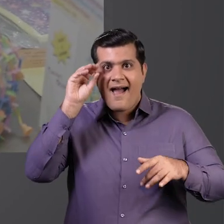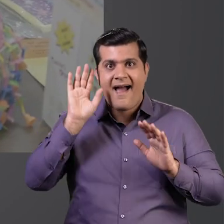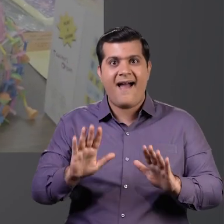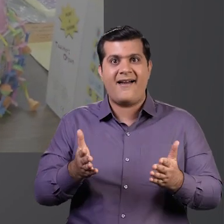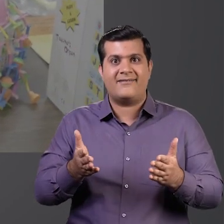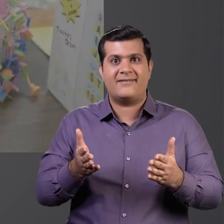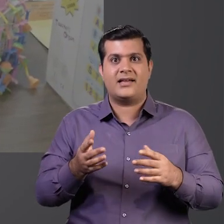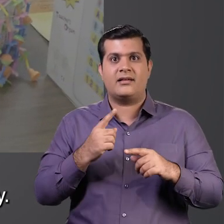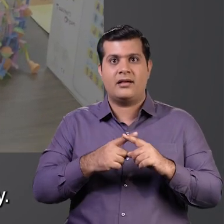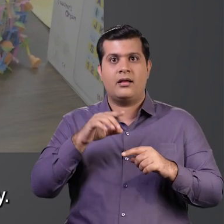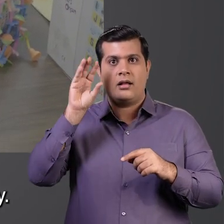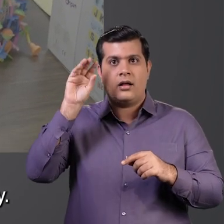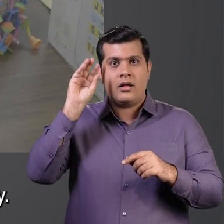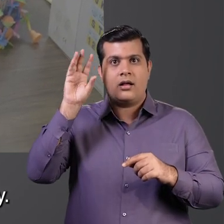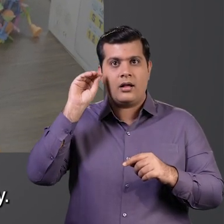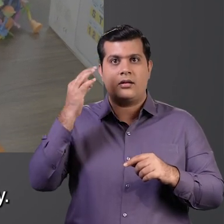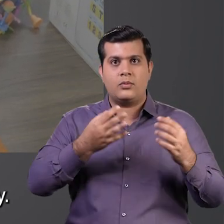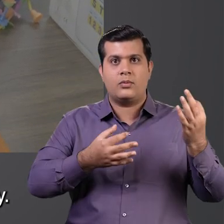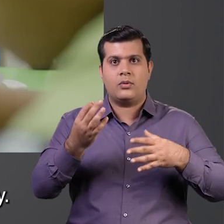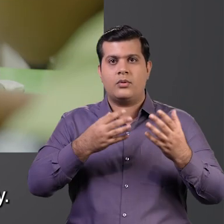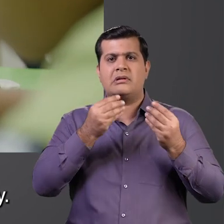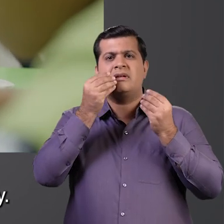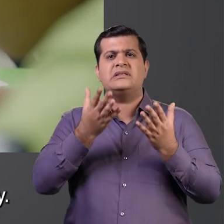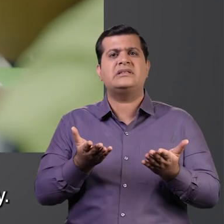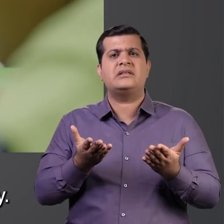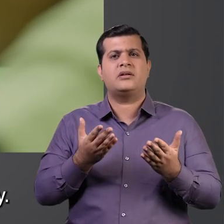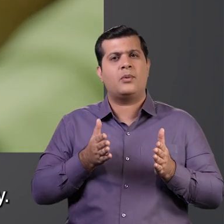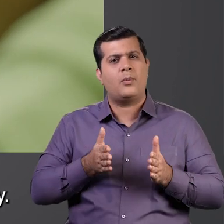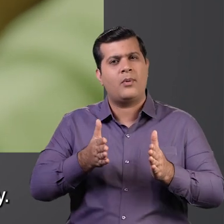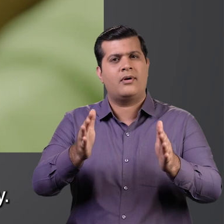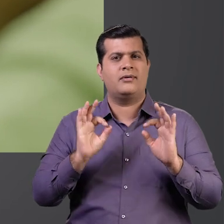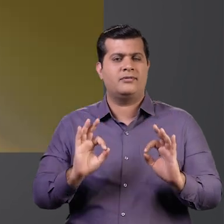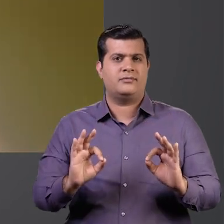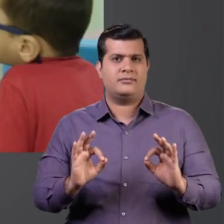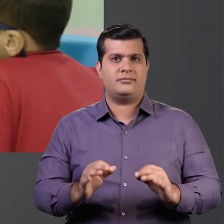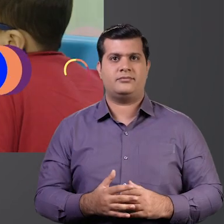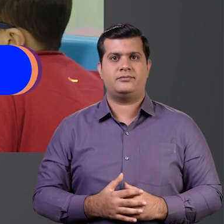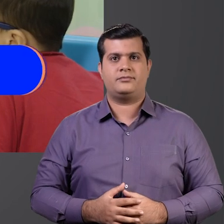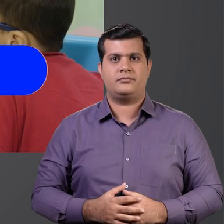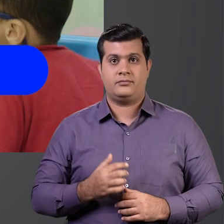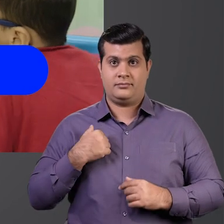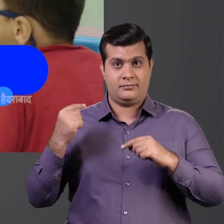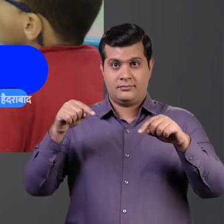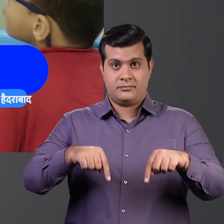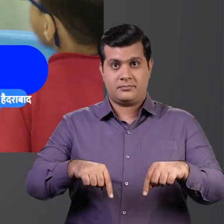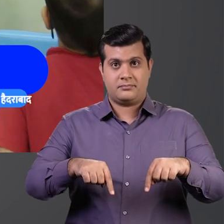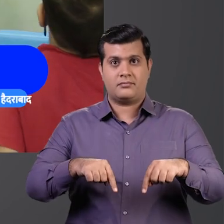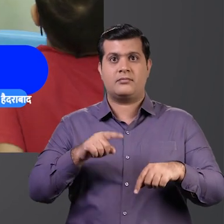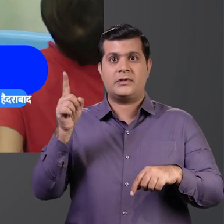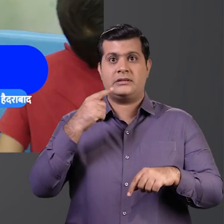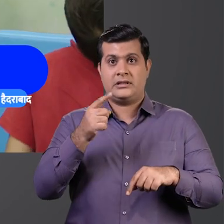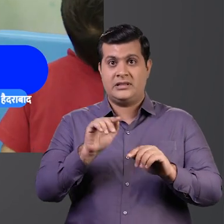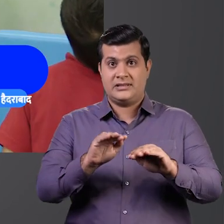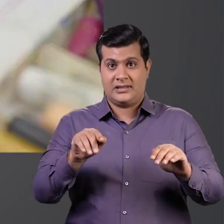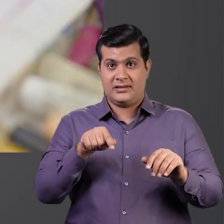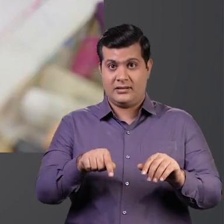टीलेम किट्स की मदद से सीखना और समझना सरल और सुगम हो जाता है यहां पर आई तो उन्हांने